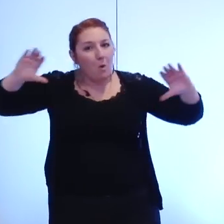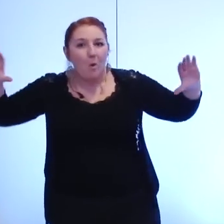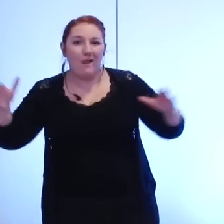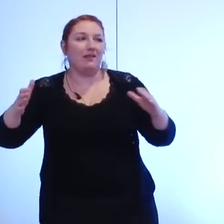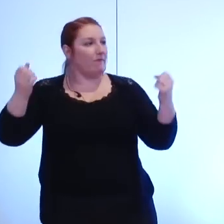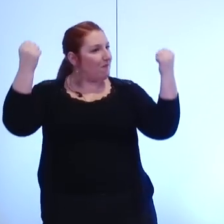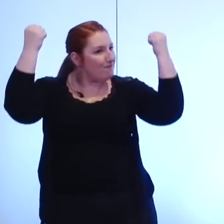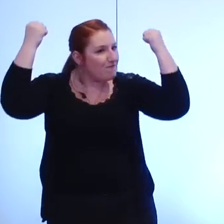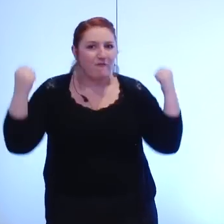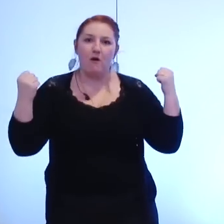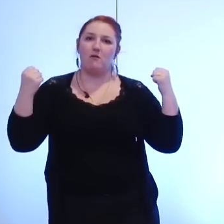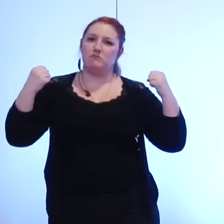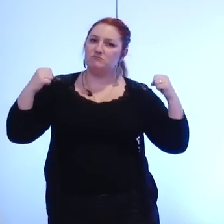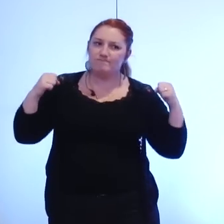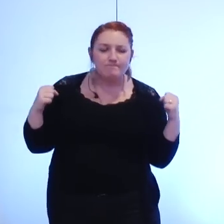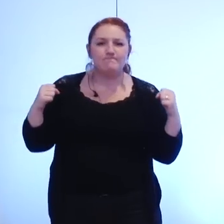plus forts